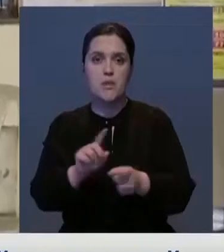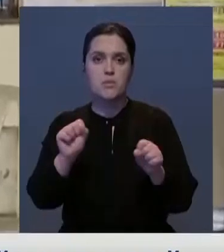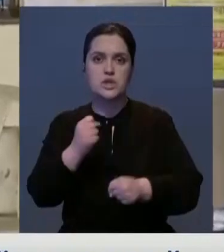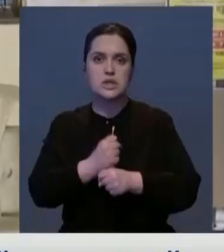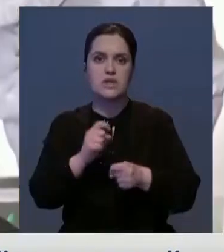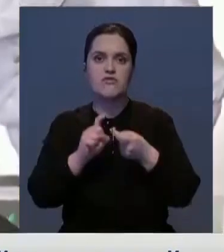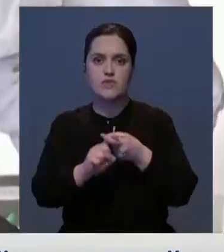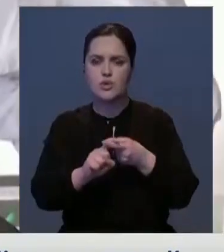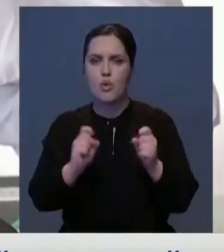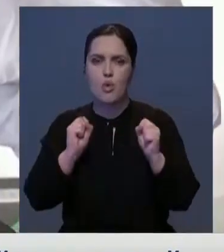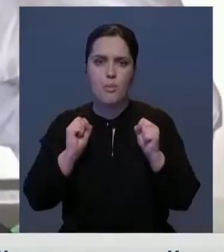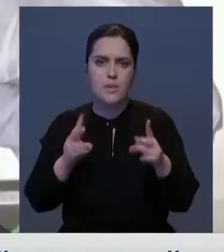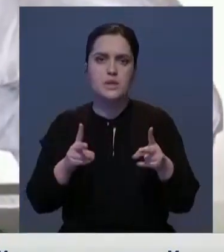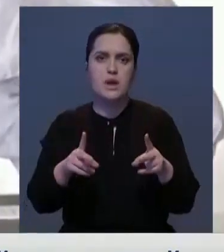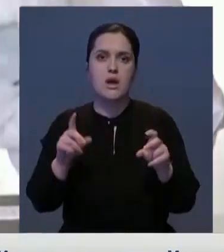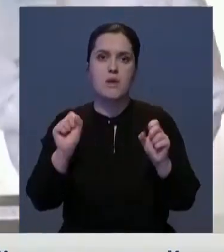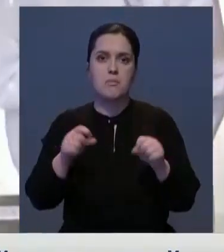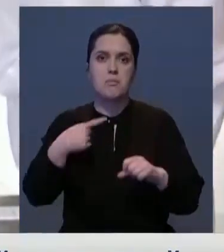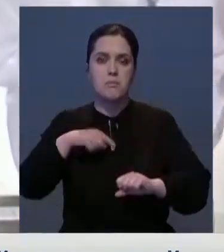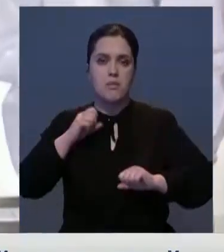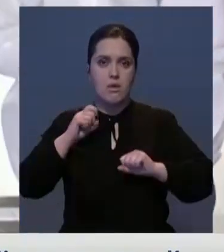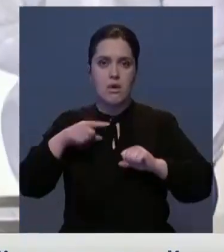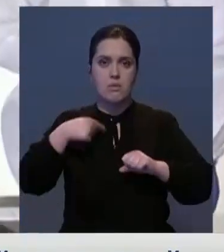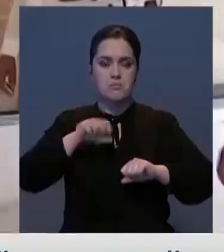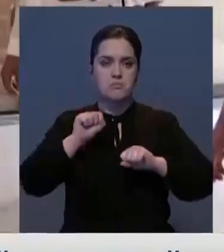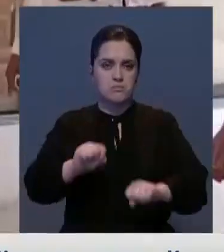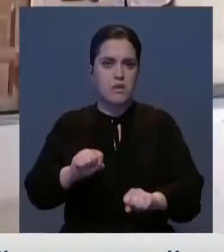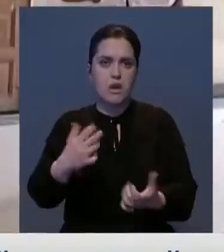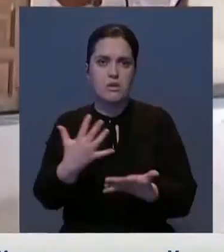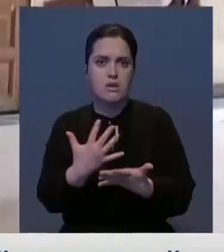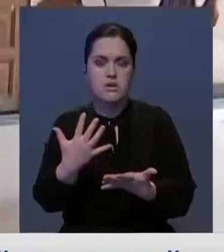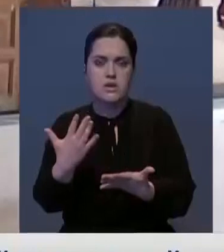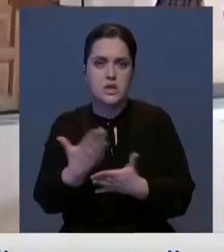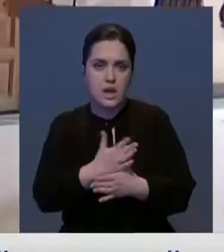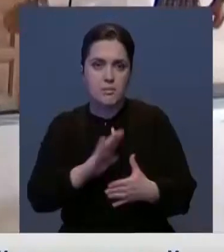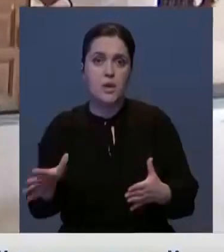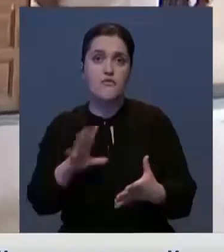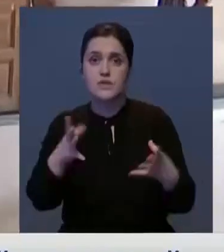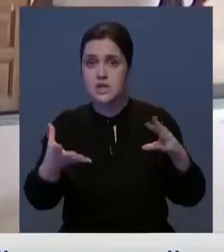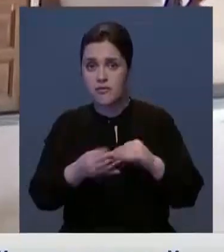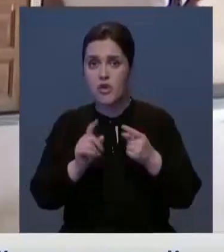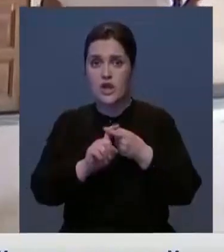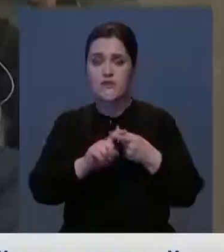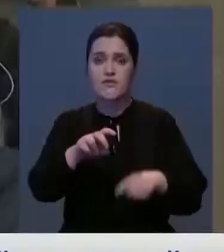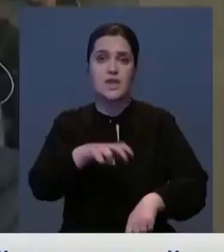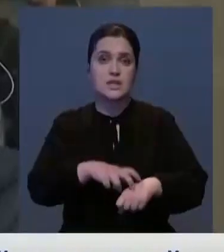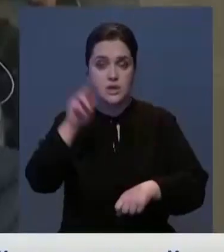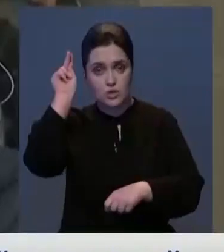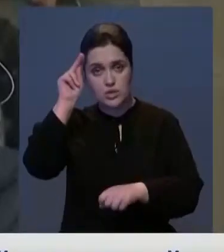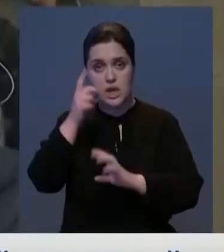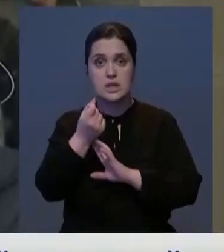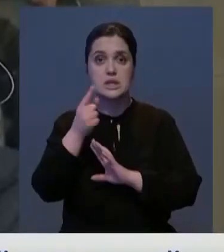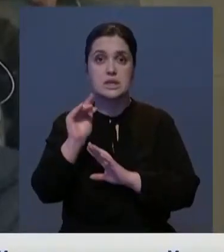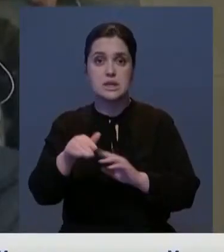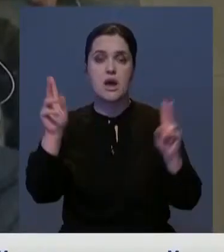мутация может сделать вирус более опасным, позволив ему обойти иммунную систему. Отмечу всего, инфекционисты изучили почти 11